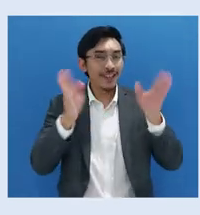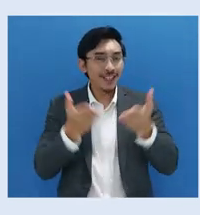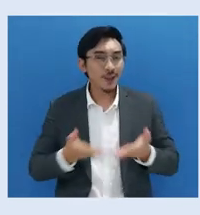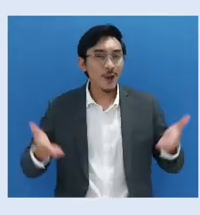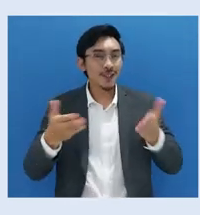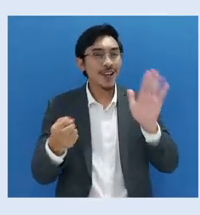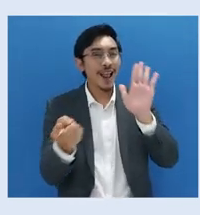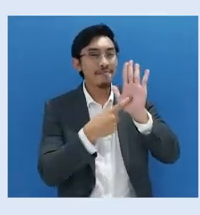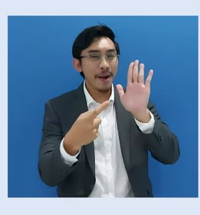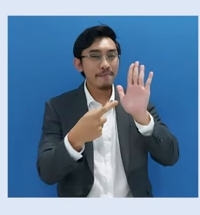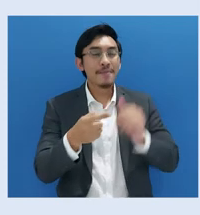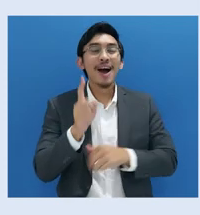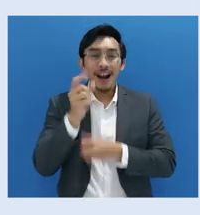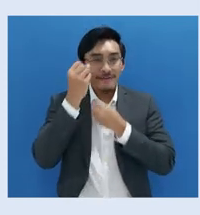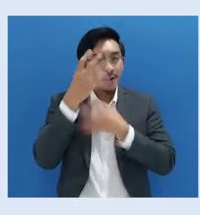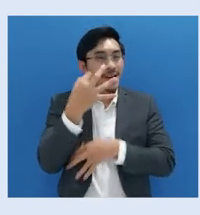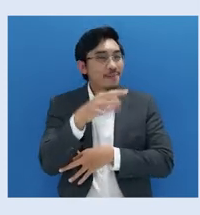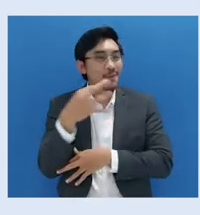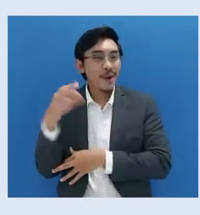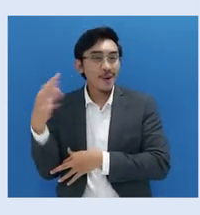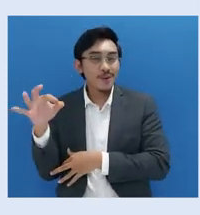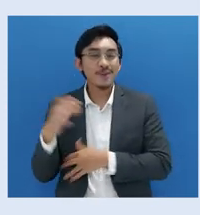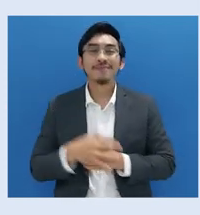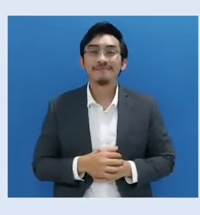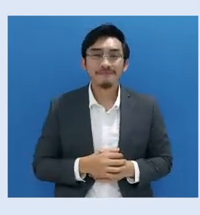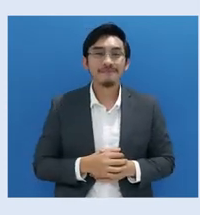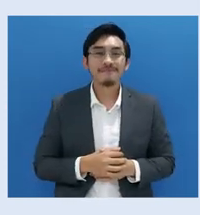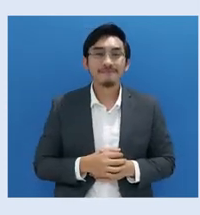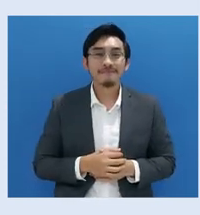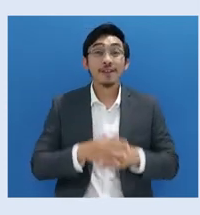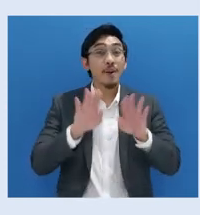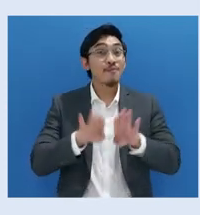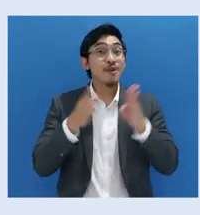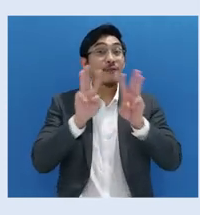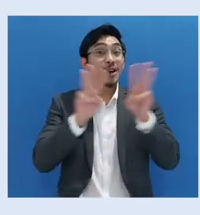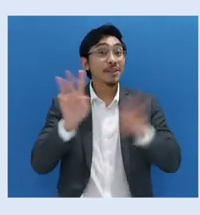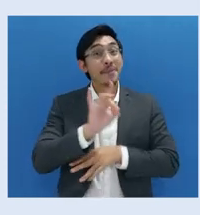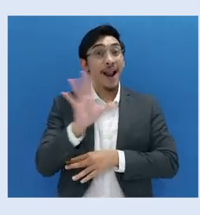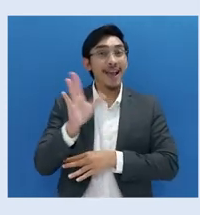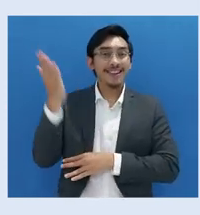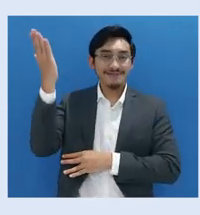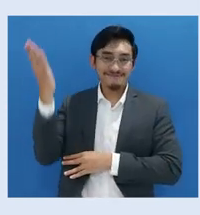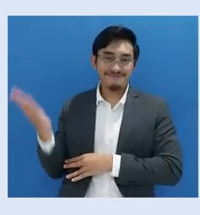terbaru. Kunjungi juga lawahab.id dan dokumenhukum.id.